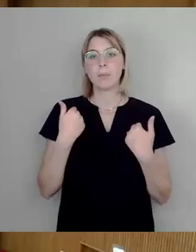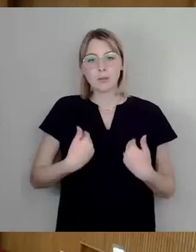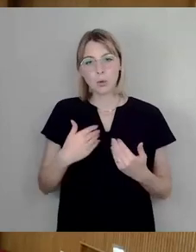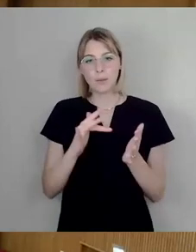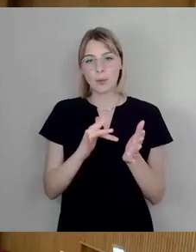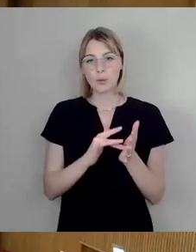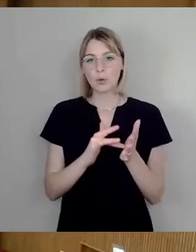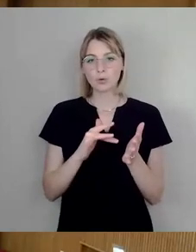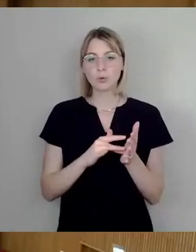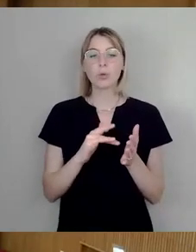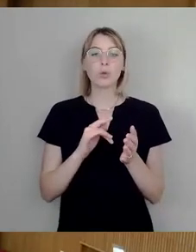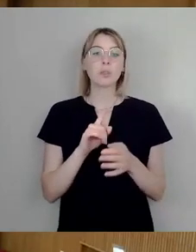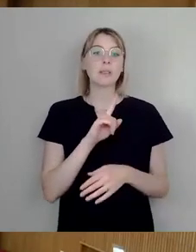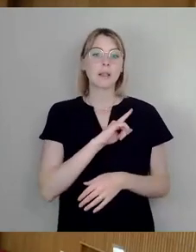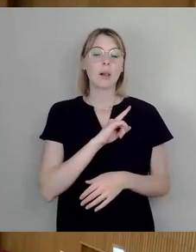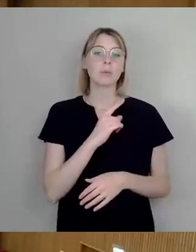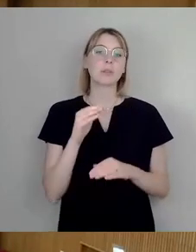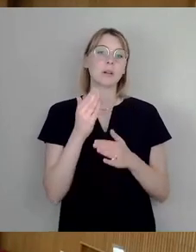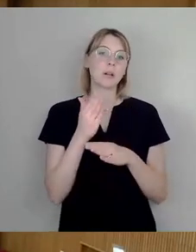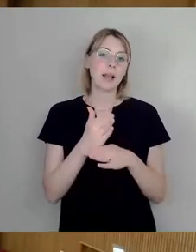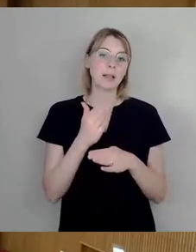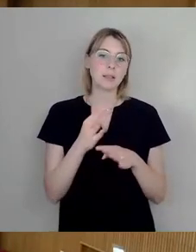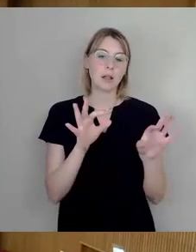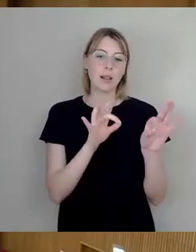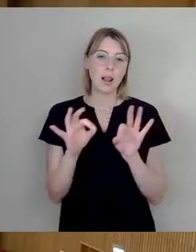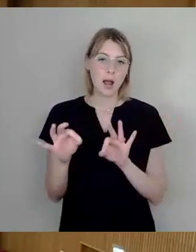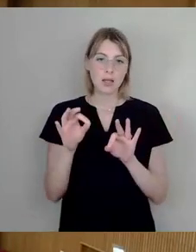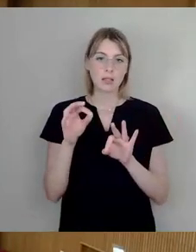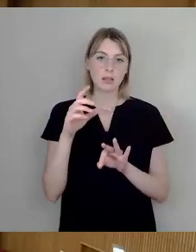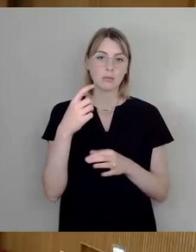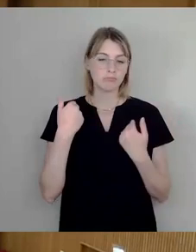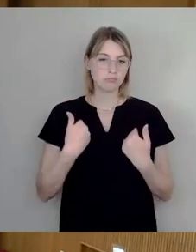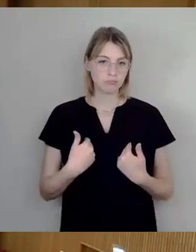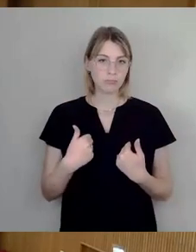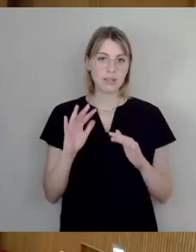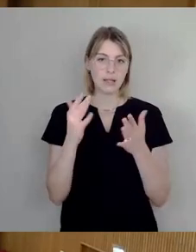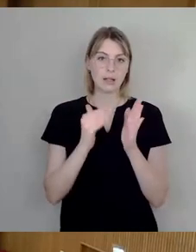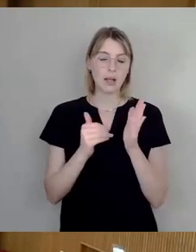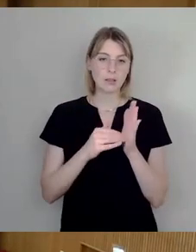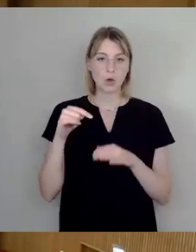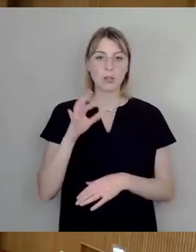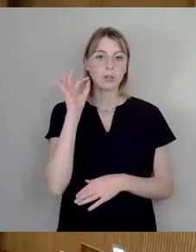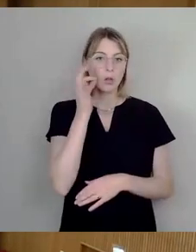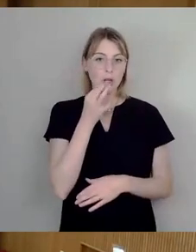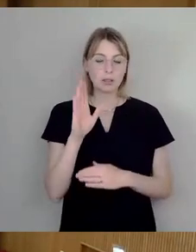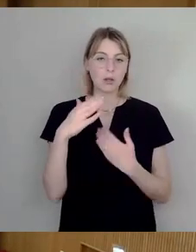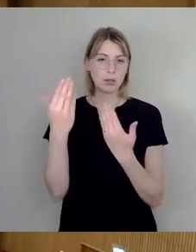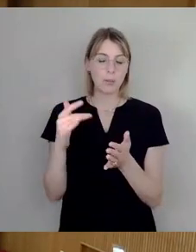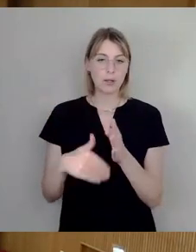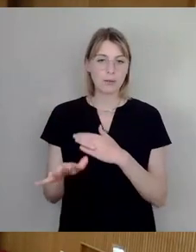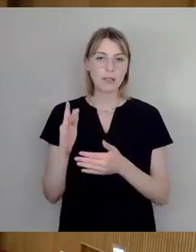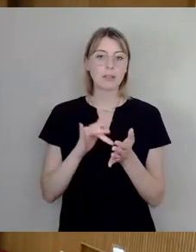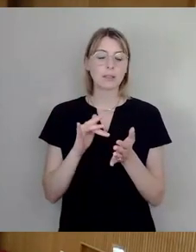Ich bin Klassenleiter einer 10. Klasse und ich habe heute Zeugnisausgabe an meine Schüler. Der Antrag stammt von mir und ich würde den doch